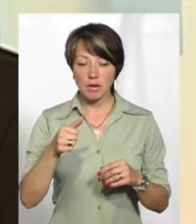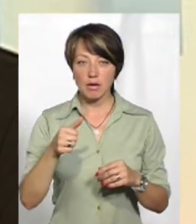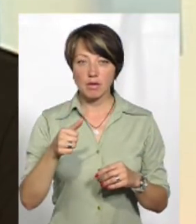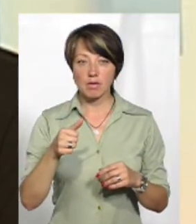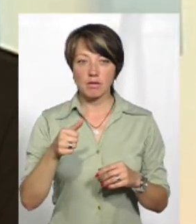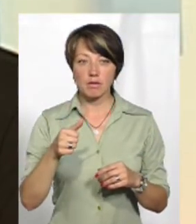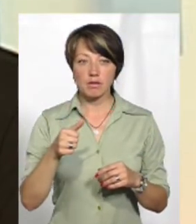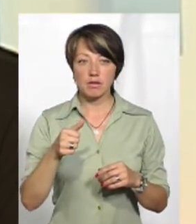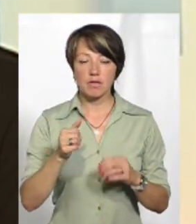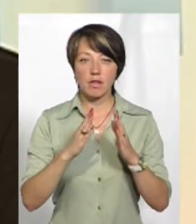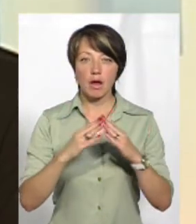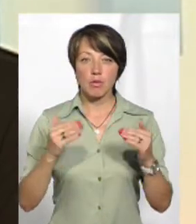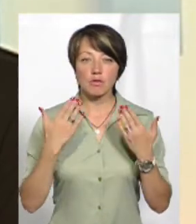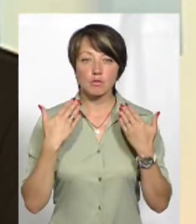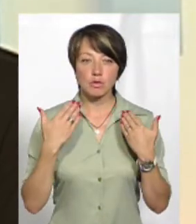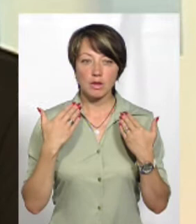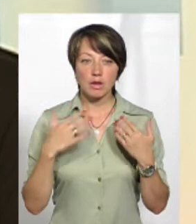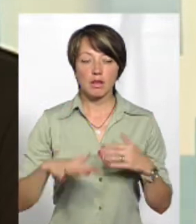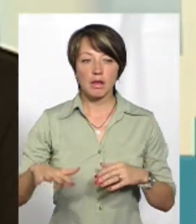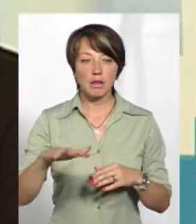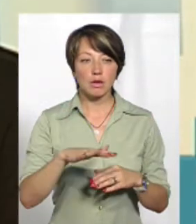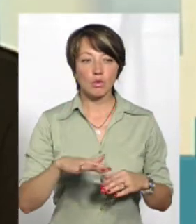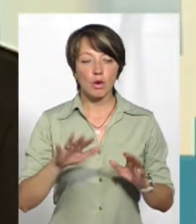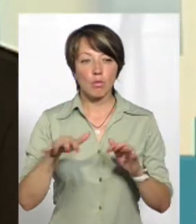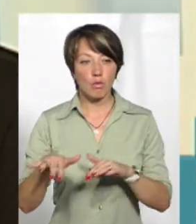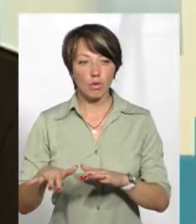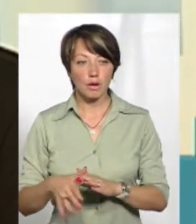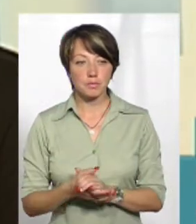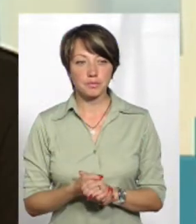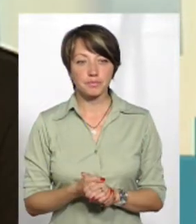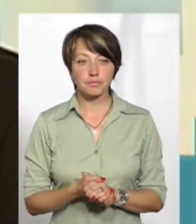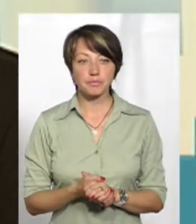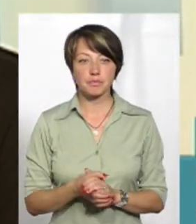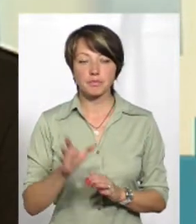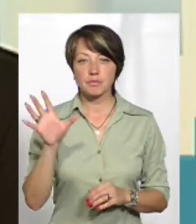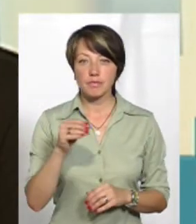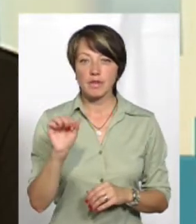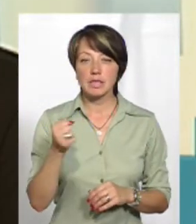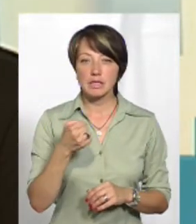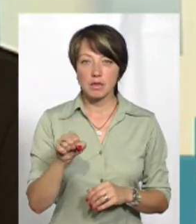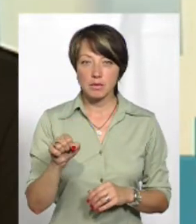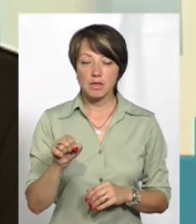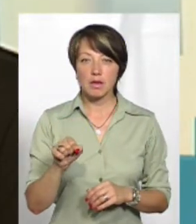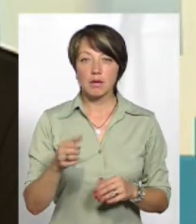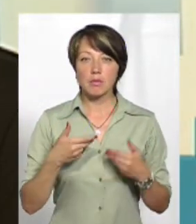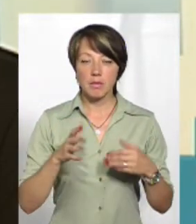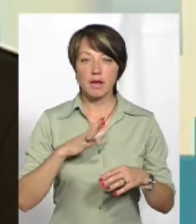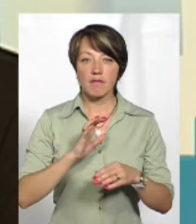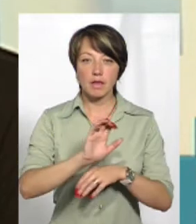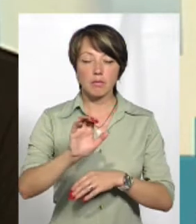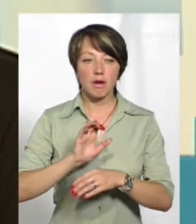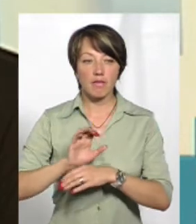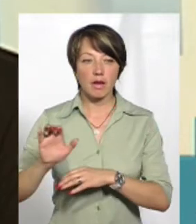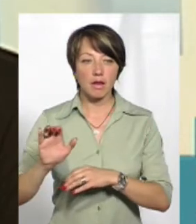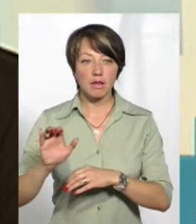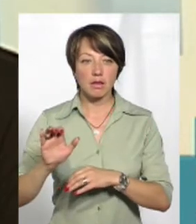таборі відпочинку на території моря. Весь серпень, початок серпня ми відправляли